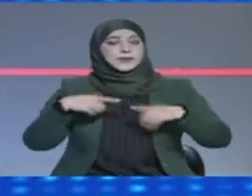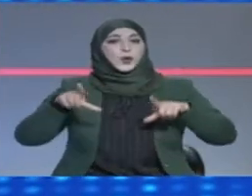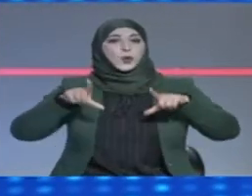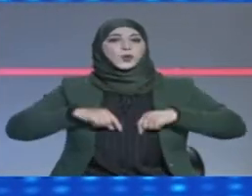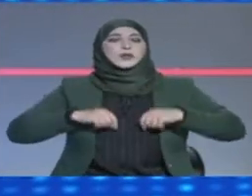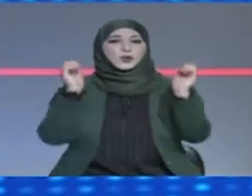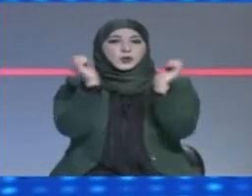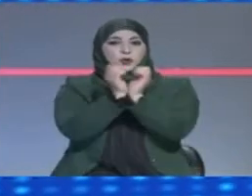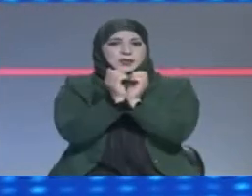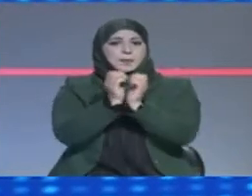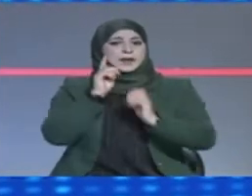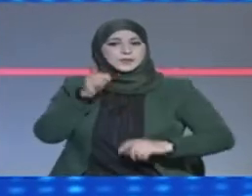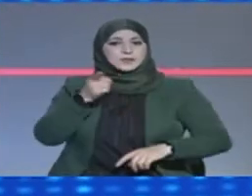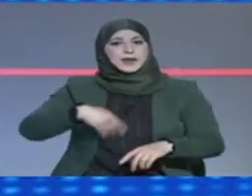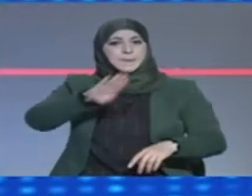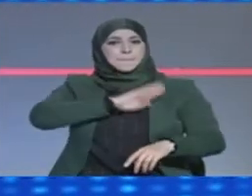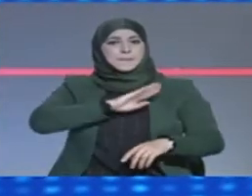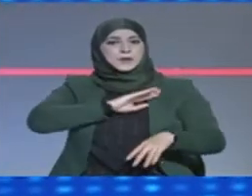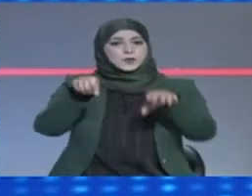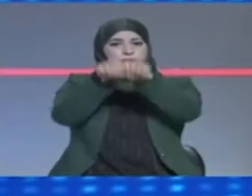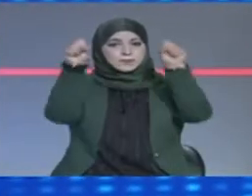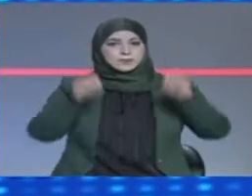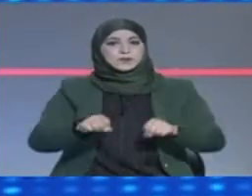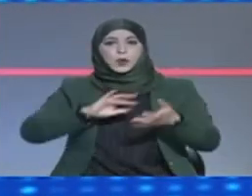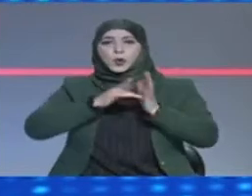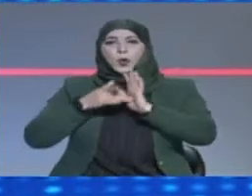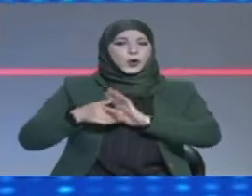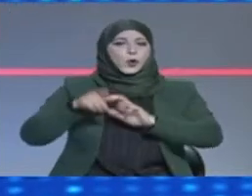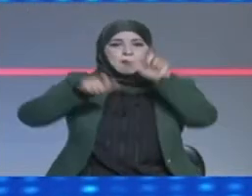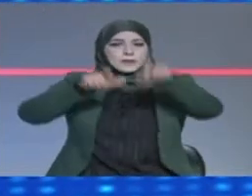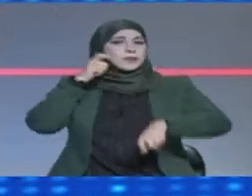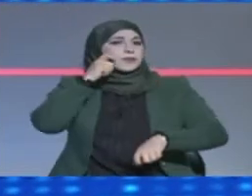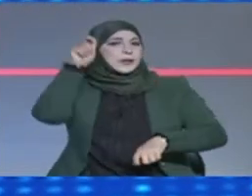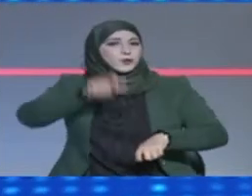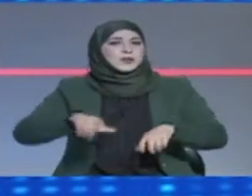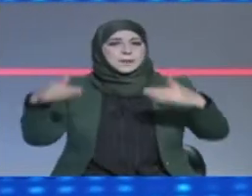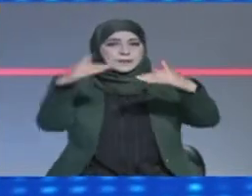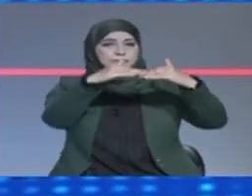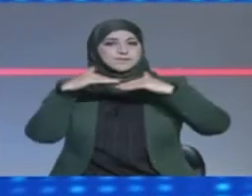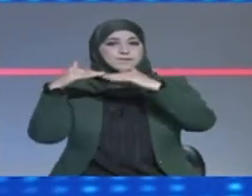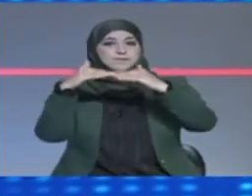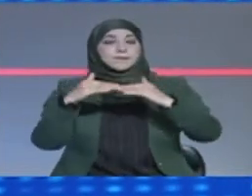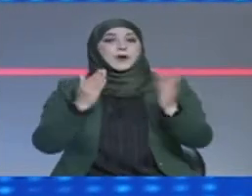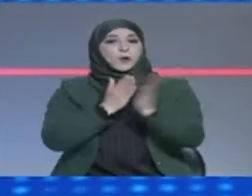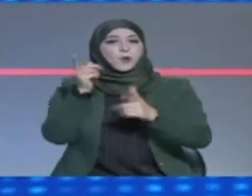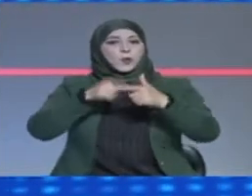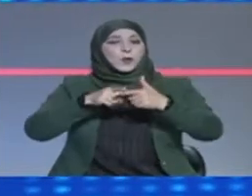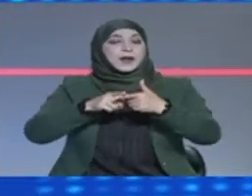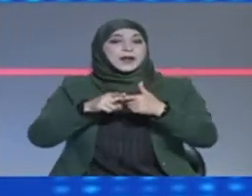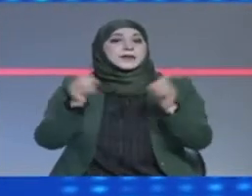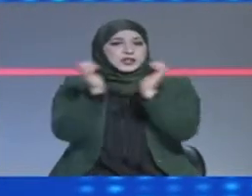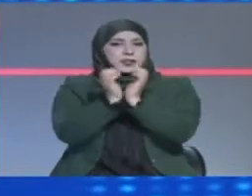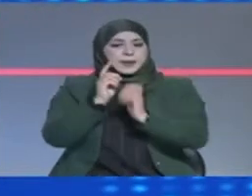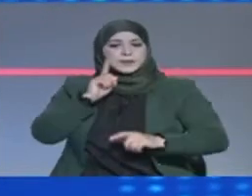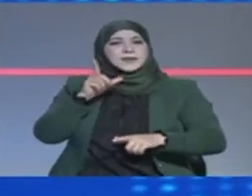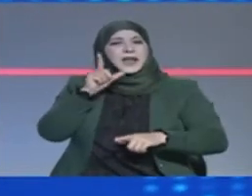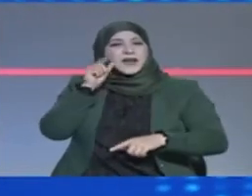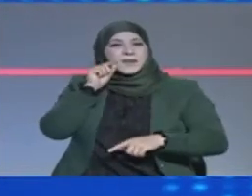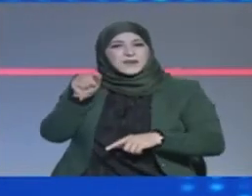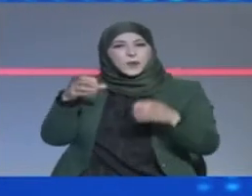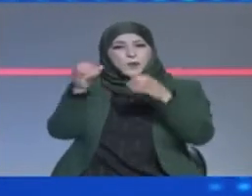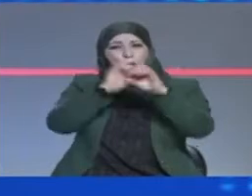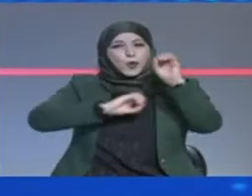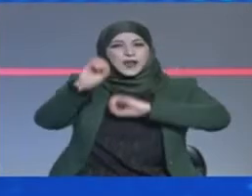الشؤون الاجتماعية المسؤول صلب الدولة عن مساواة تونسيين في الحقوق الاجتماعية أعلنت منظمة أن يقظ أنها أودعت